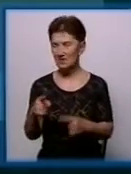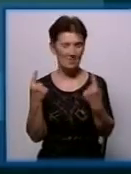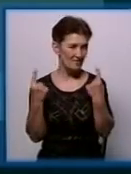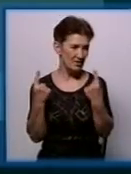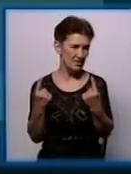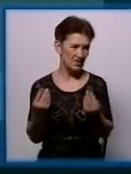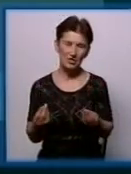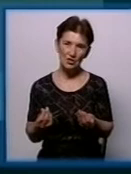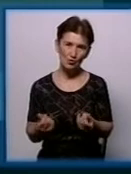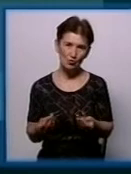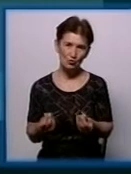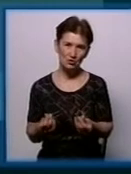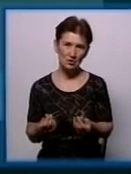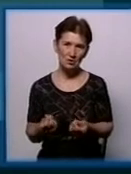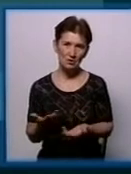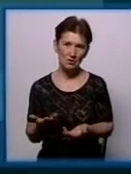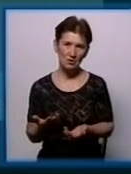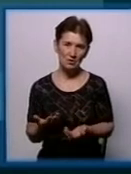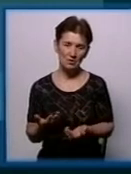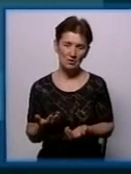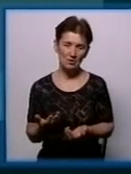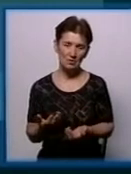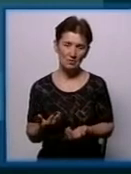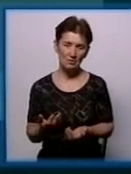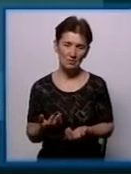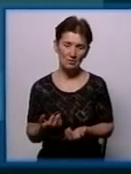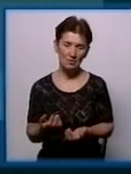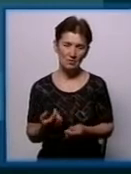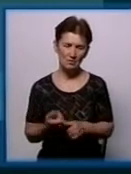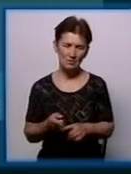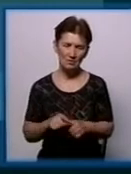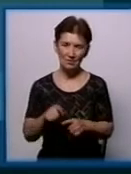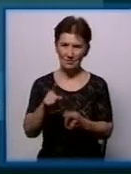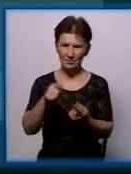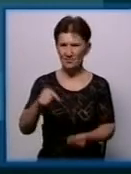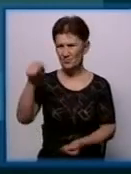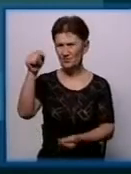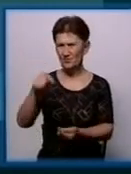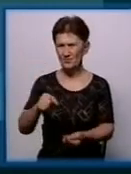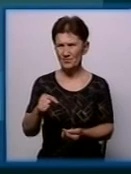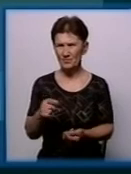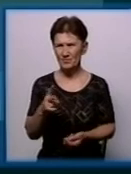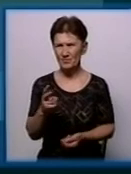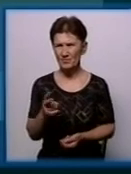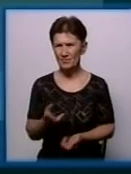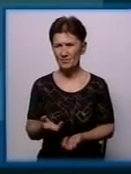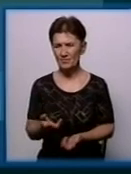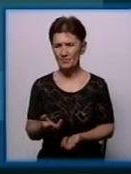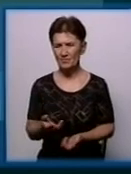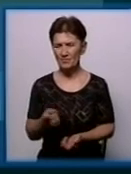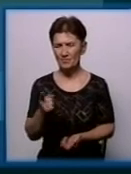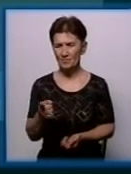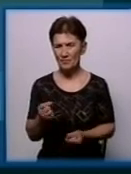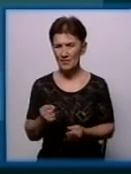200 тисяч цих цих цих процедури, відповідно, збрацювати час на освоїнення. Але зараз ці